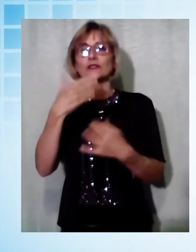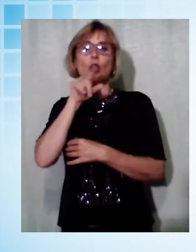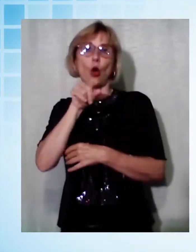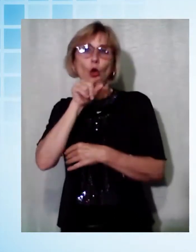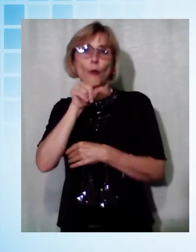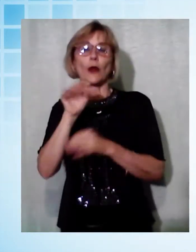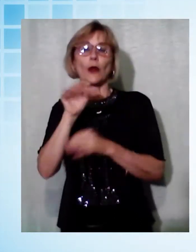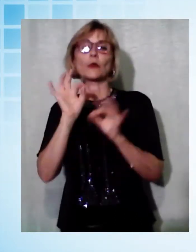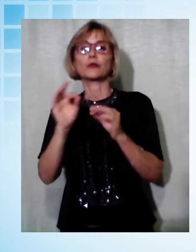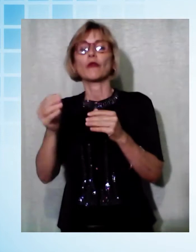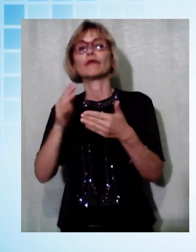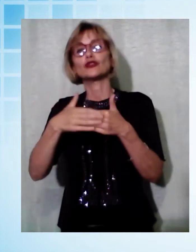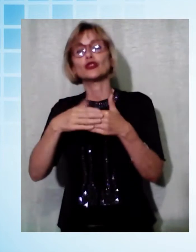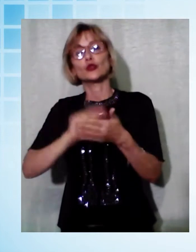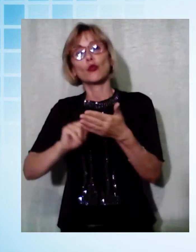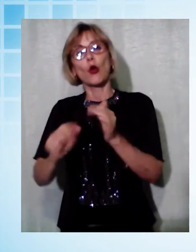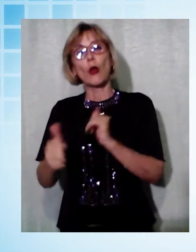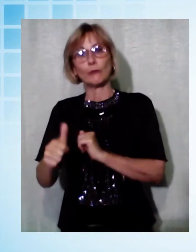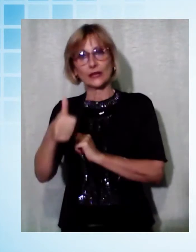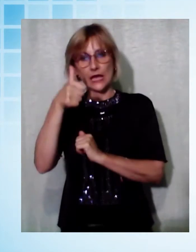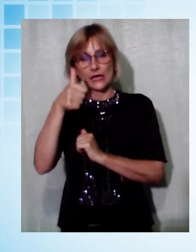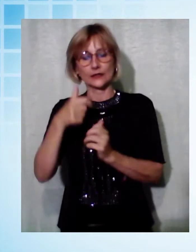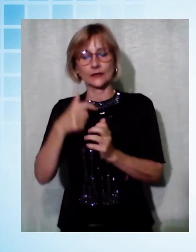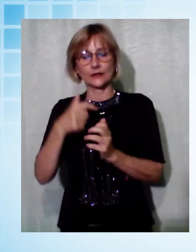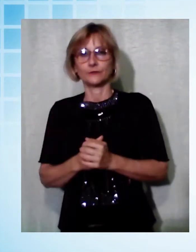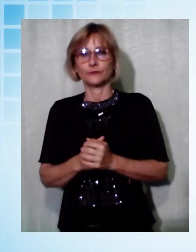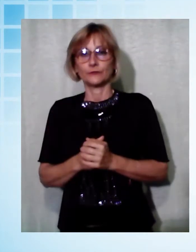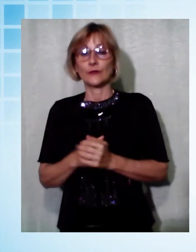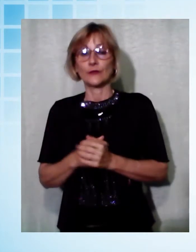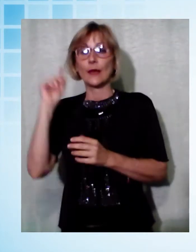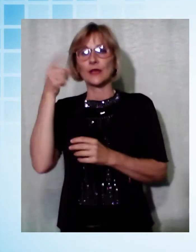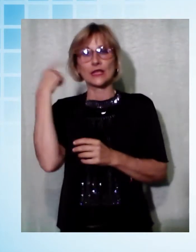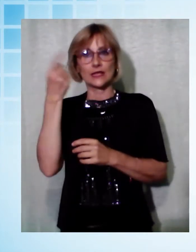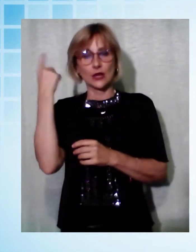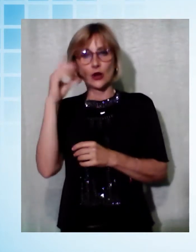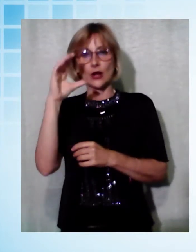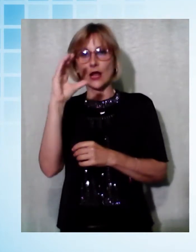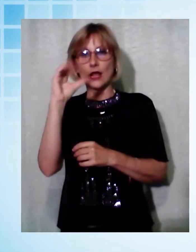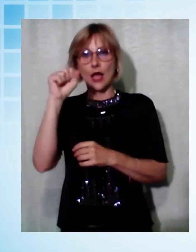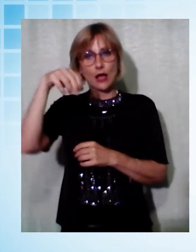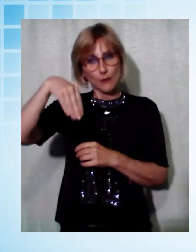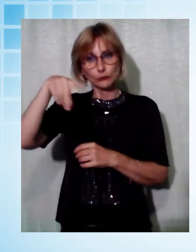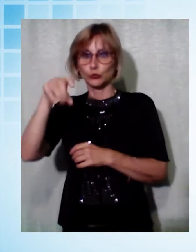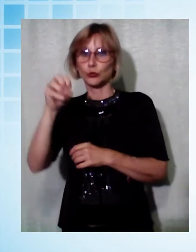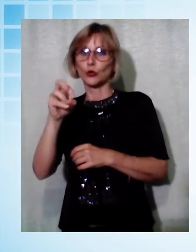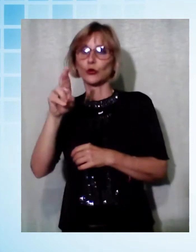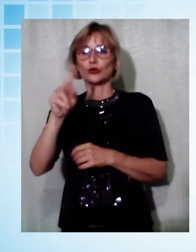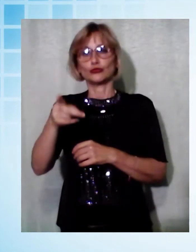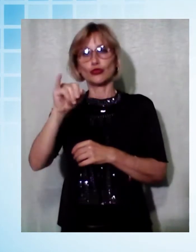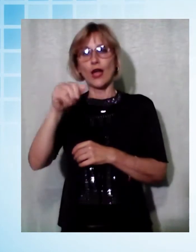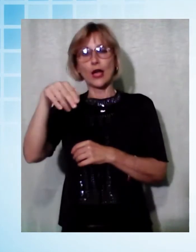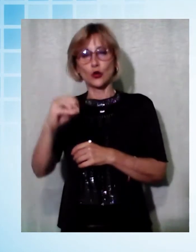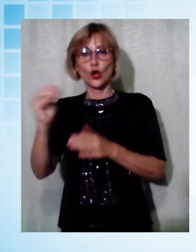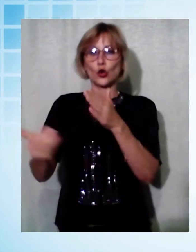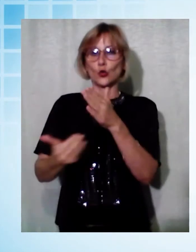primaria. Un nuovo mezzo per la misericordia di Camporgiano, si tratta di un fuoristrada 4x4, adatto a